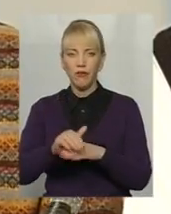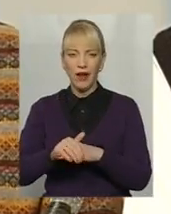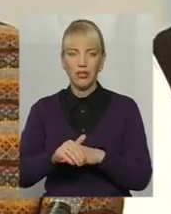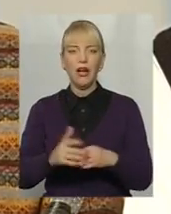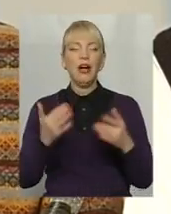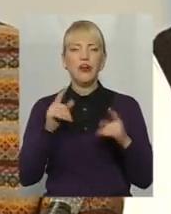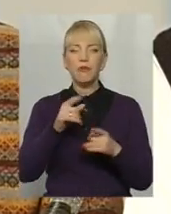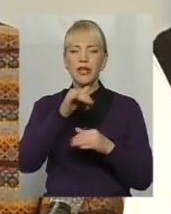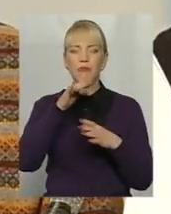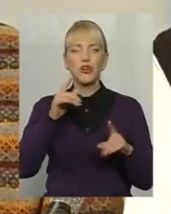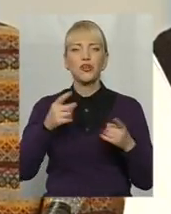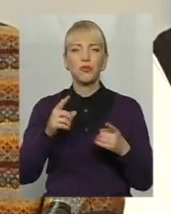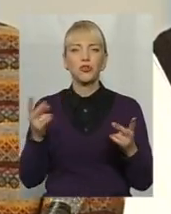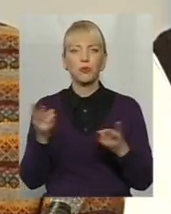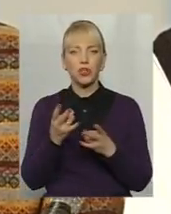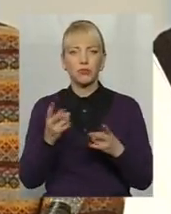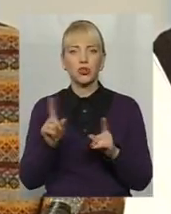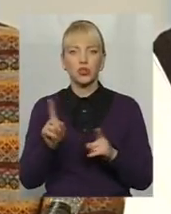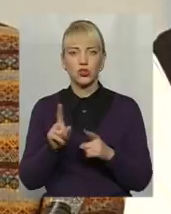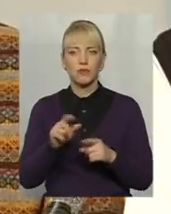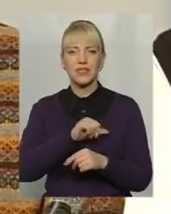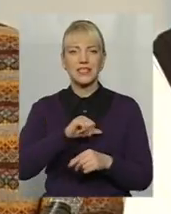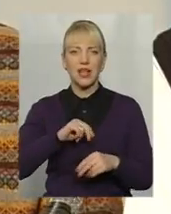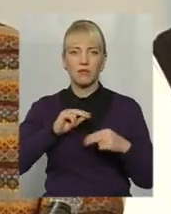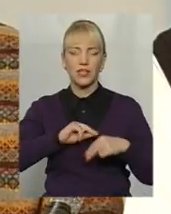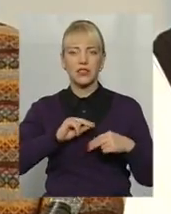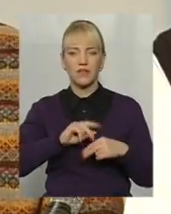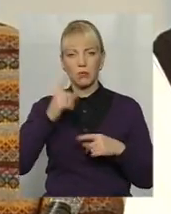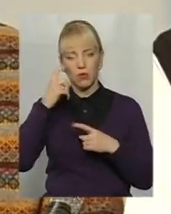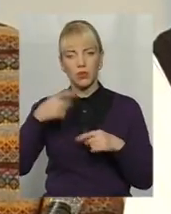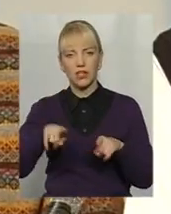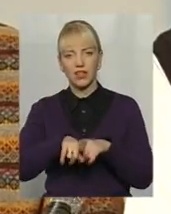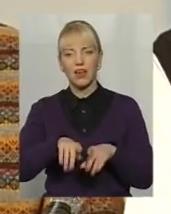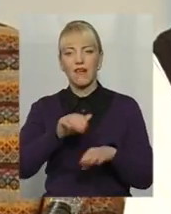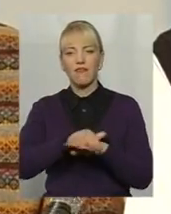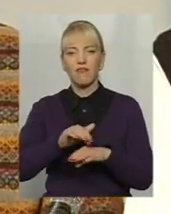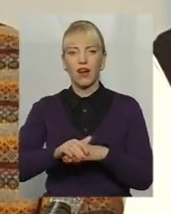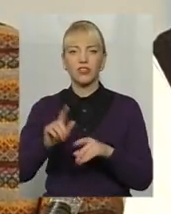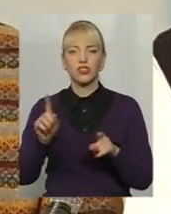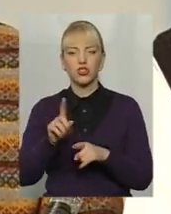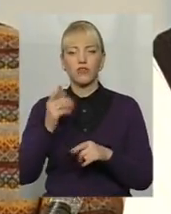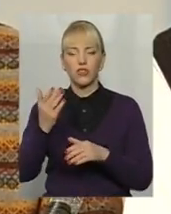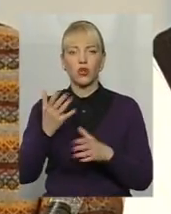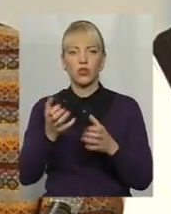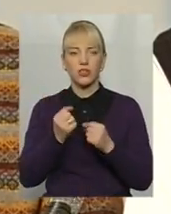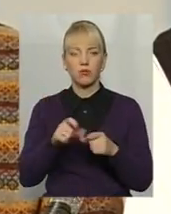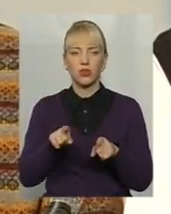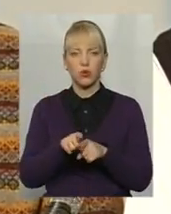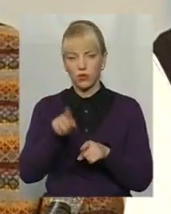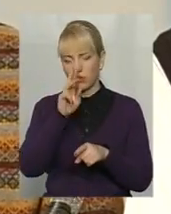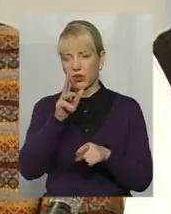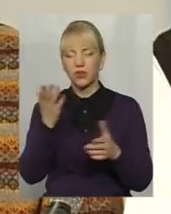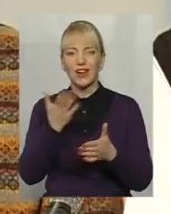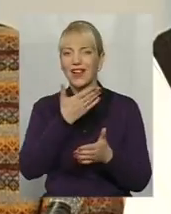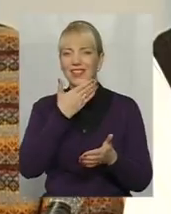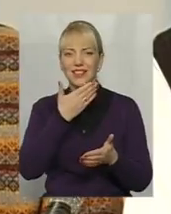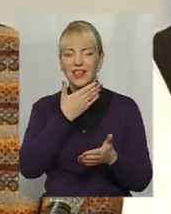Чому не можемо? Тому що потрібно, щоб сам працівник повідомляв про такі факти, що він отримує ту заробітну плату, яка не обліковується і